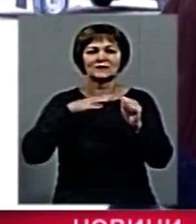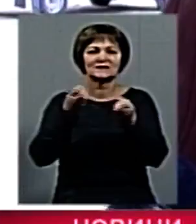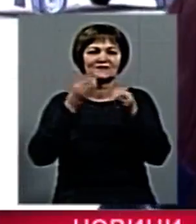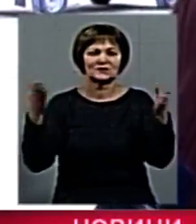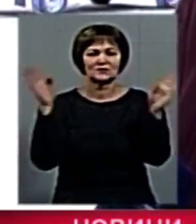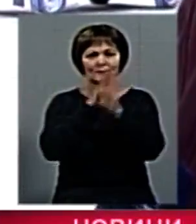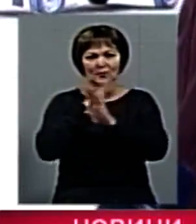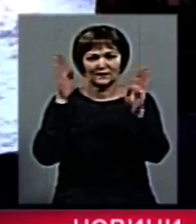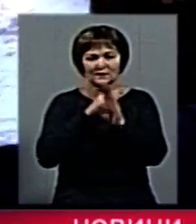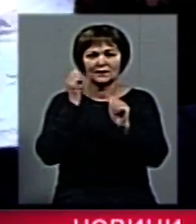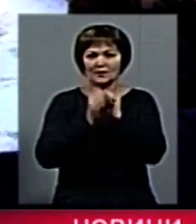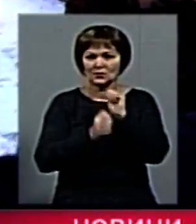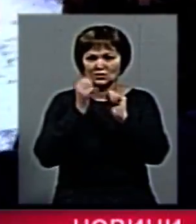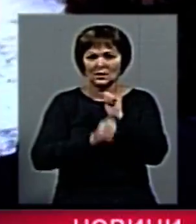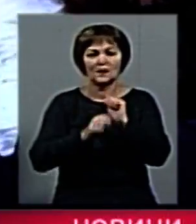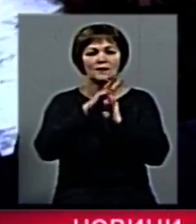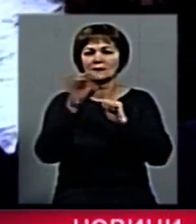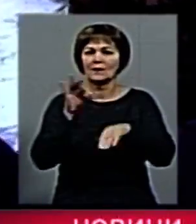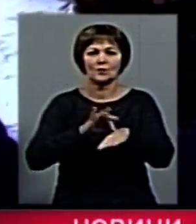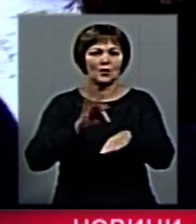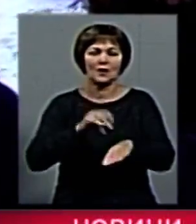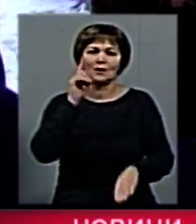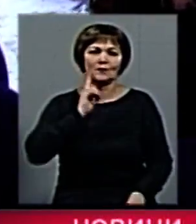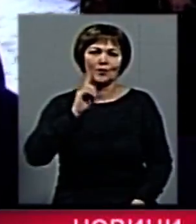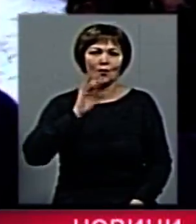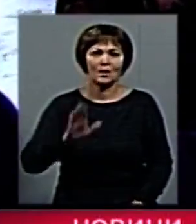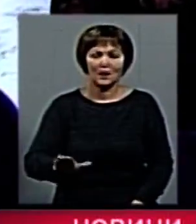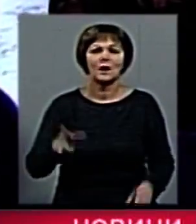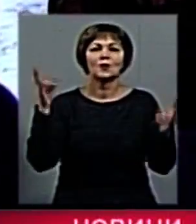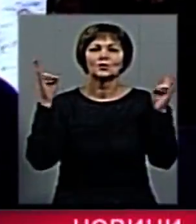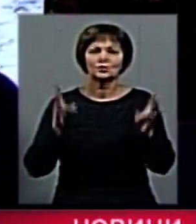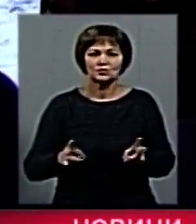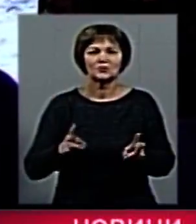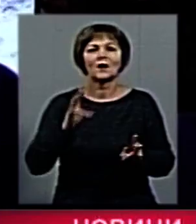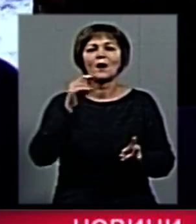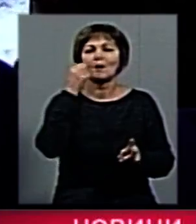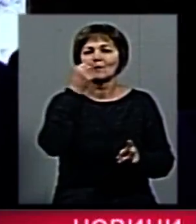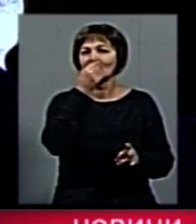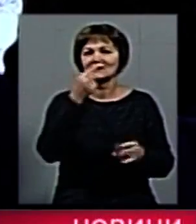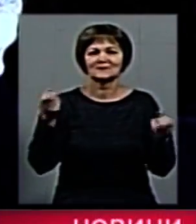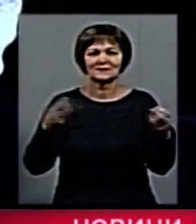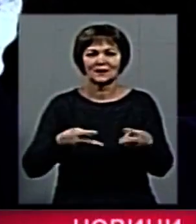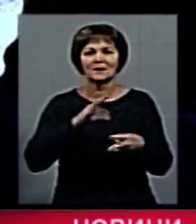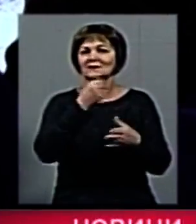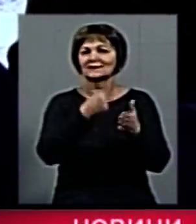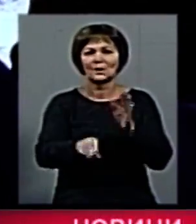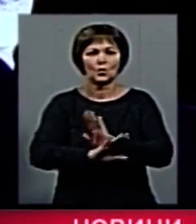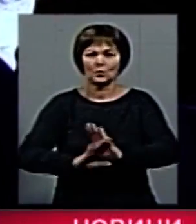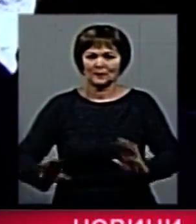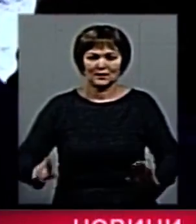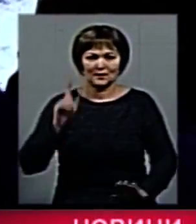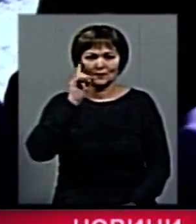повітря було. Не боліли, слава Богу. Нужно аксаліново цей мазію мазатися, ще не купили.